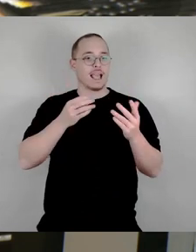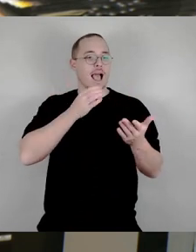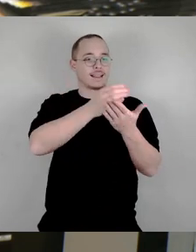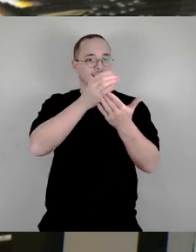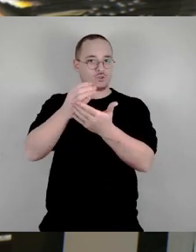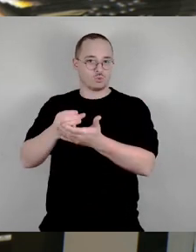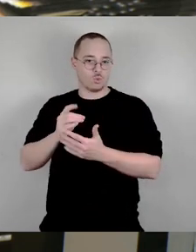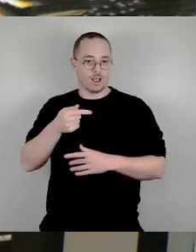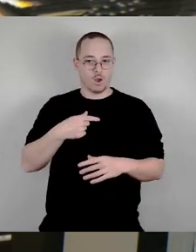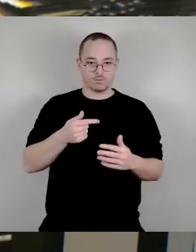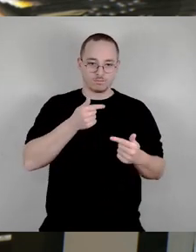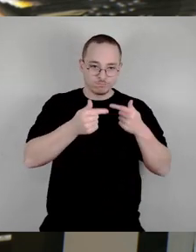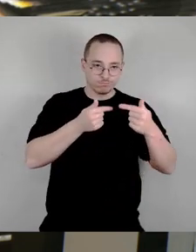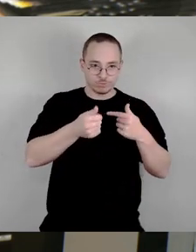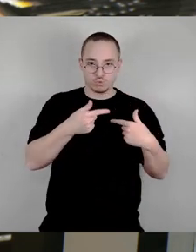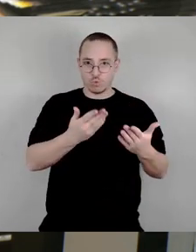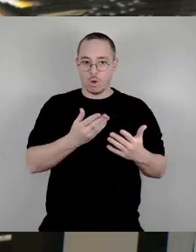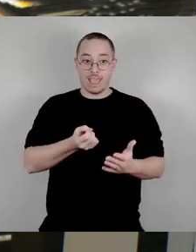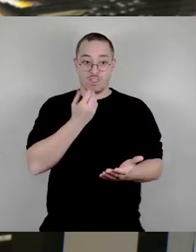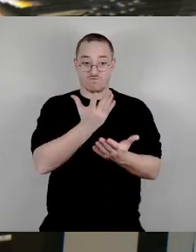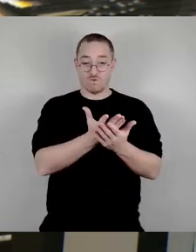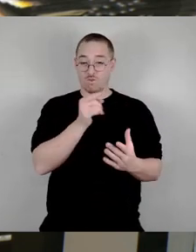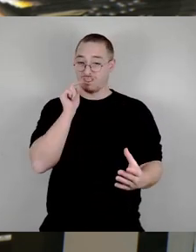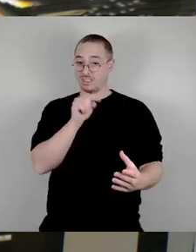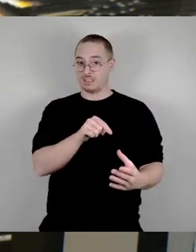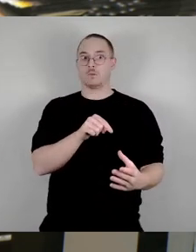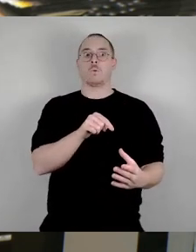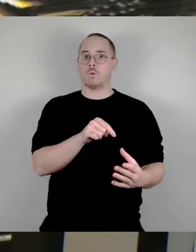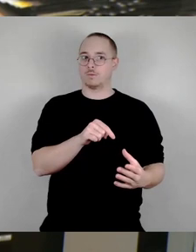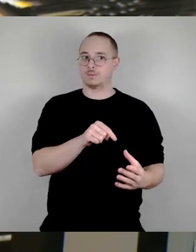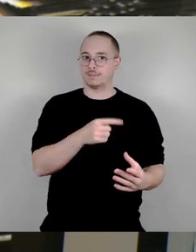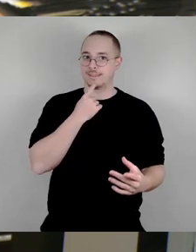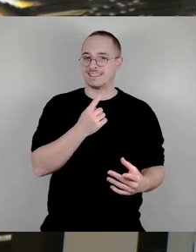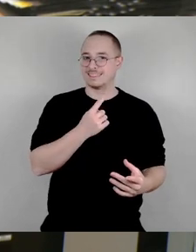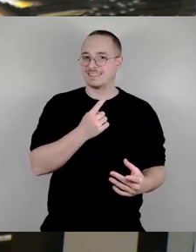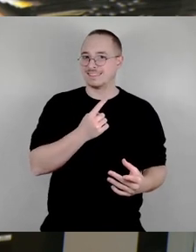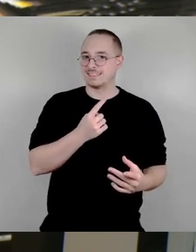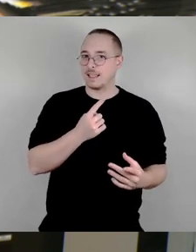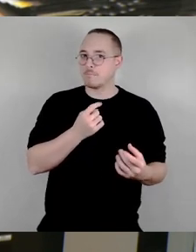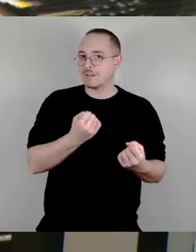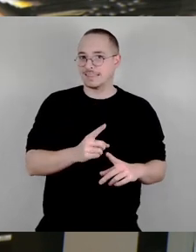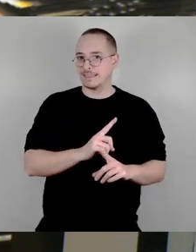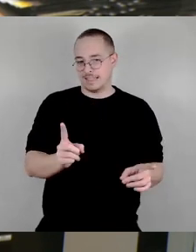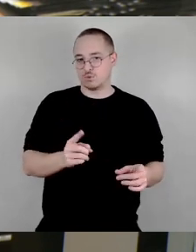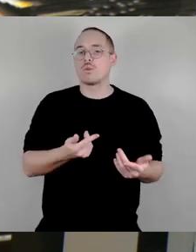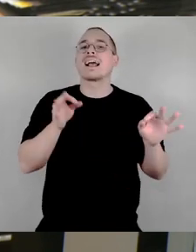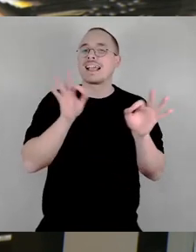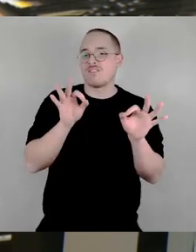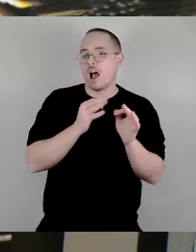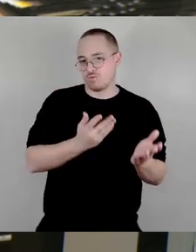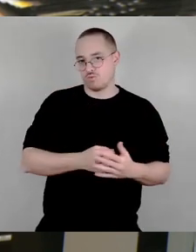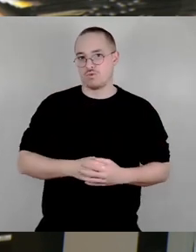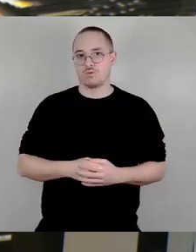besteht die Chance oder auch das Risiko, dass das nicht passiert. Auf der einen Seite private, hochverdichtete Wohnquartiere,